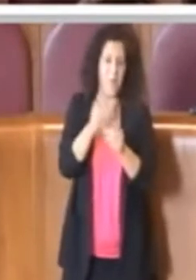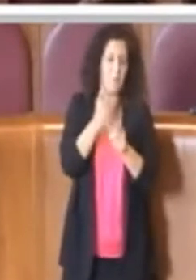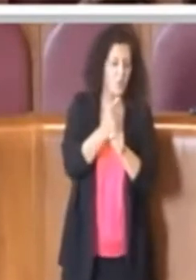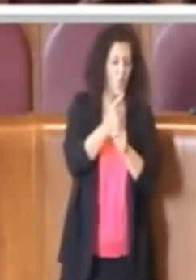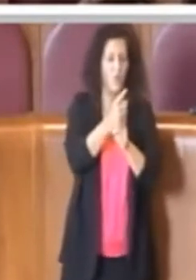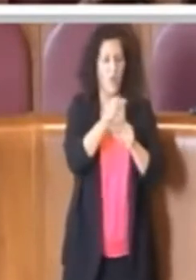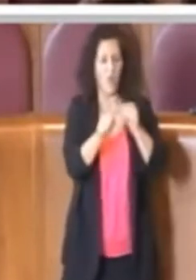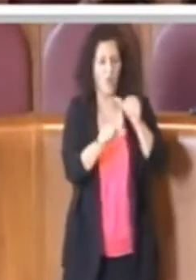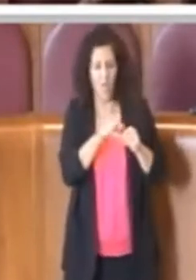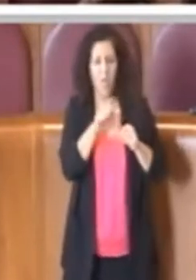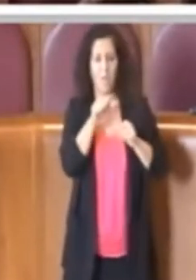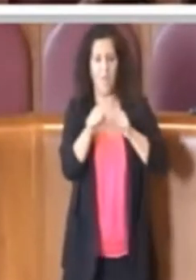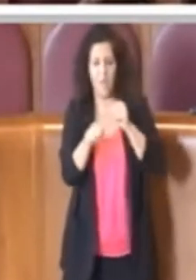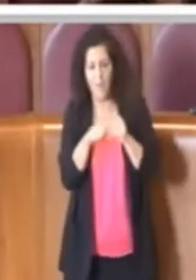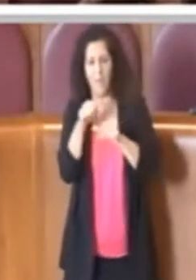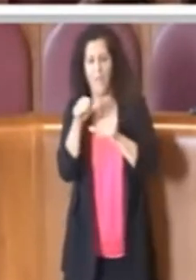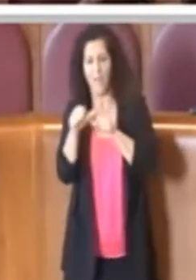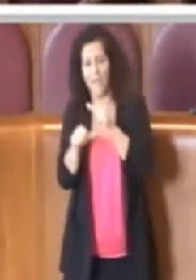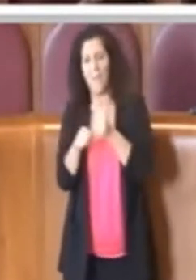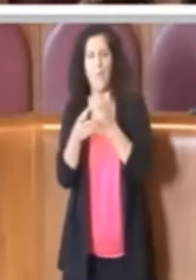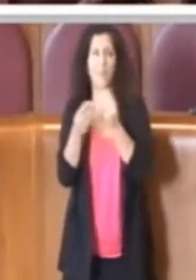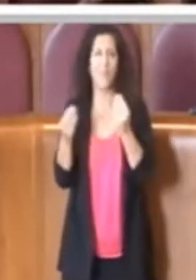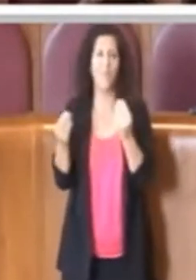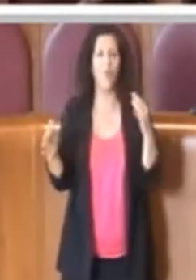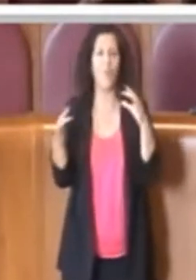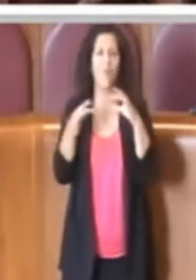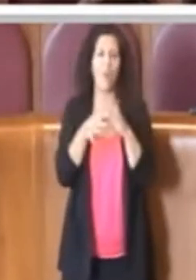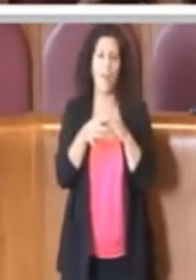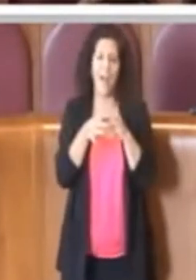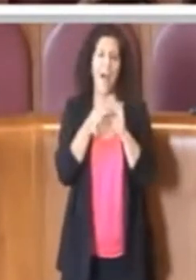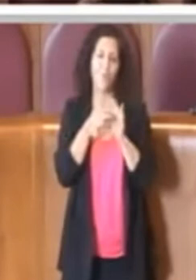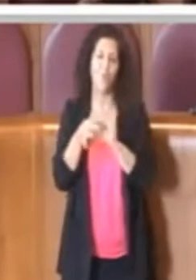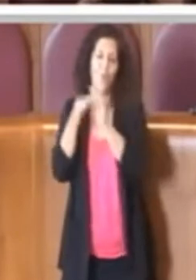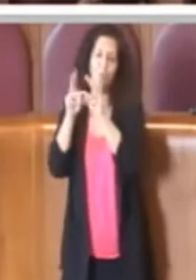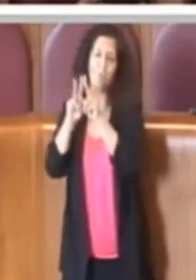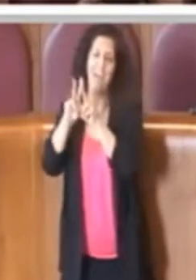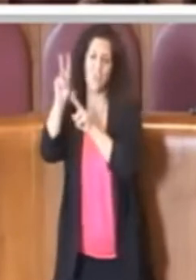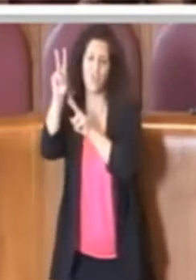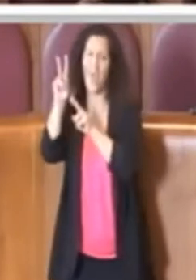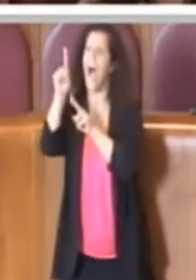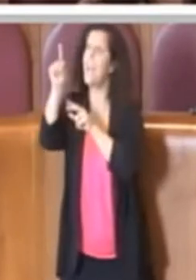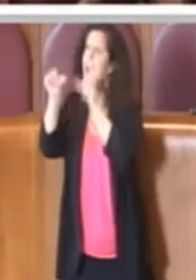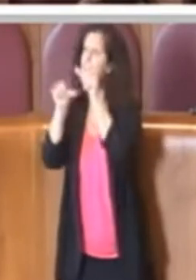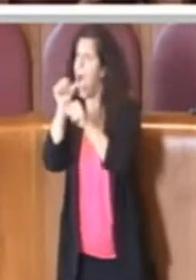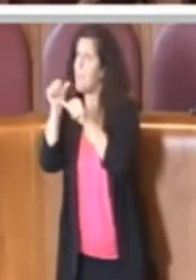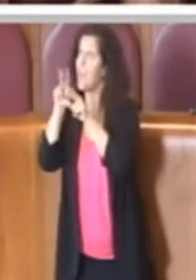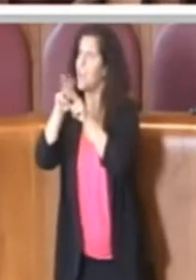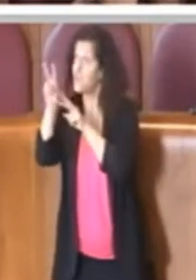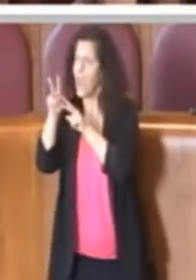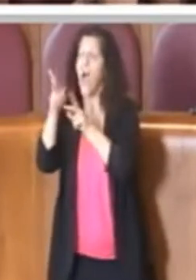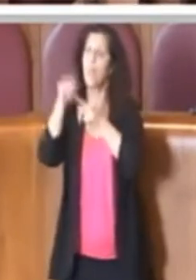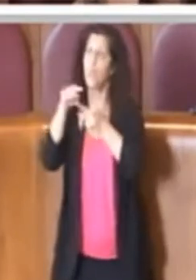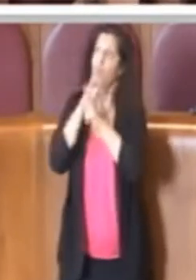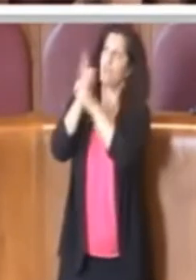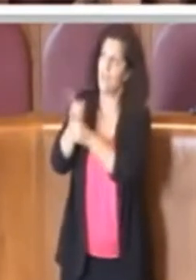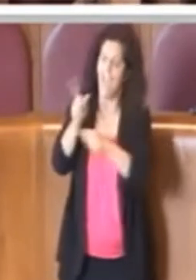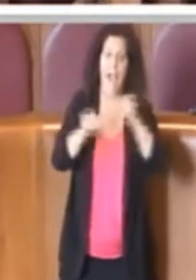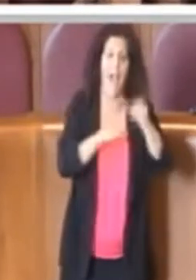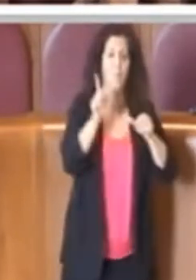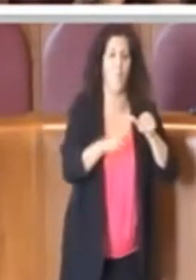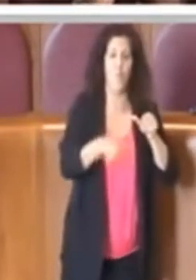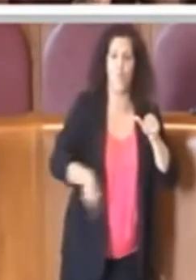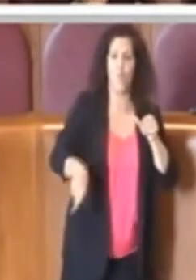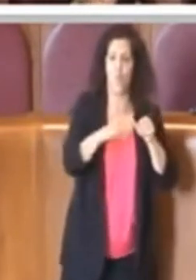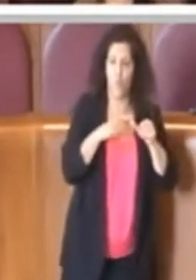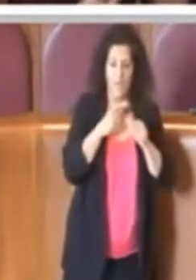dovute spesso alla legislazione nazionale che cambiava, si evolveva e così via, costringendo spesso a